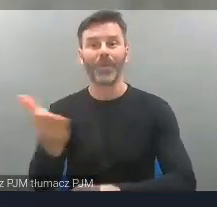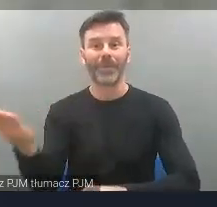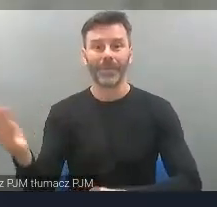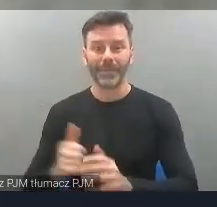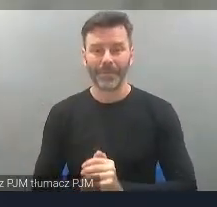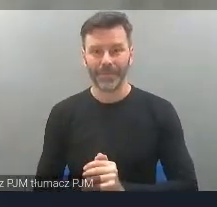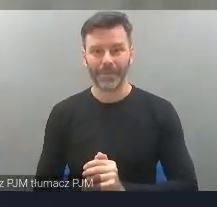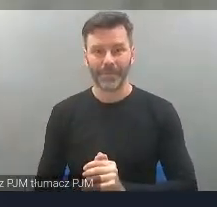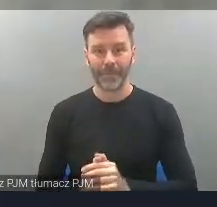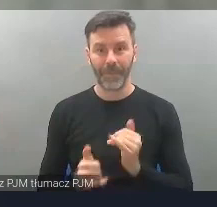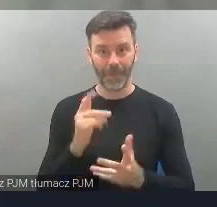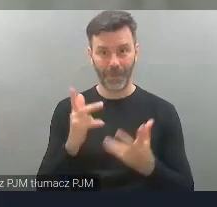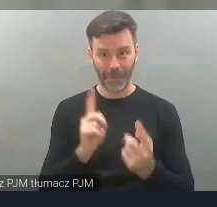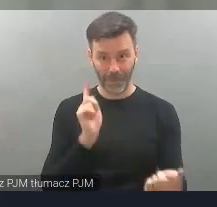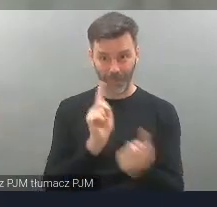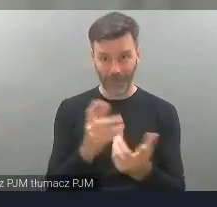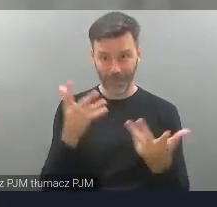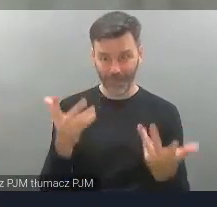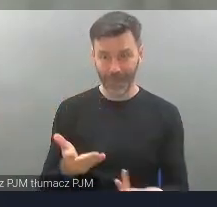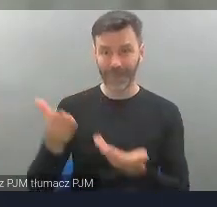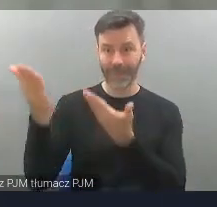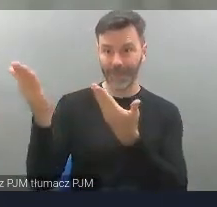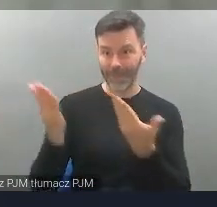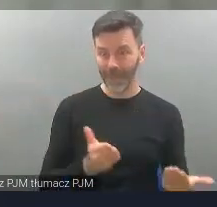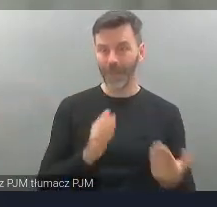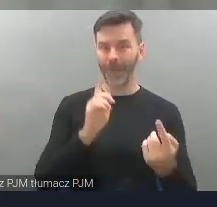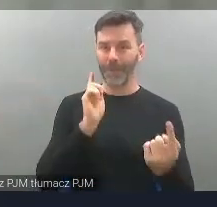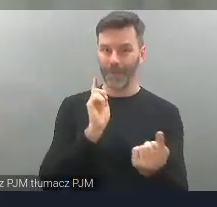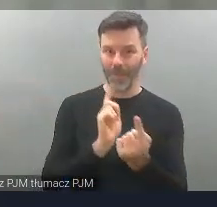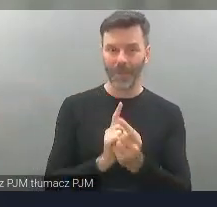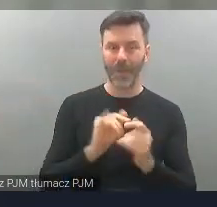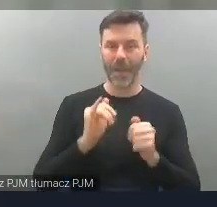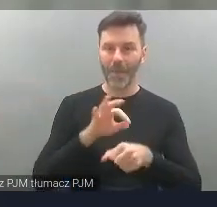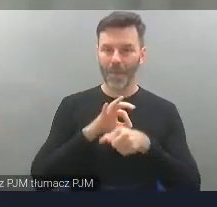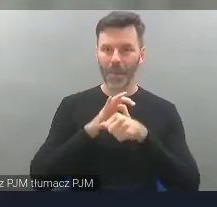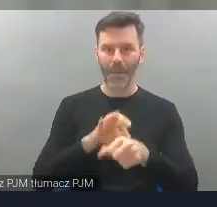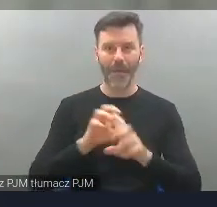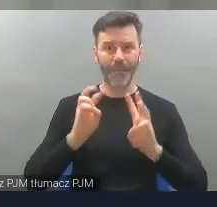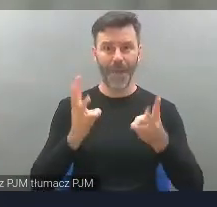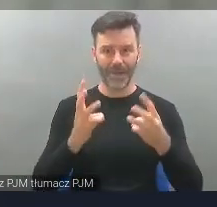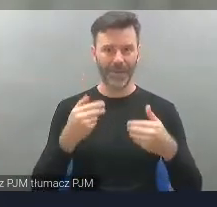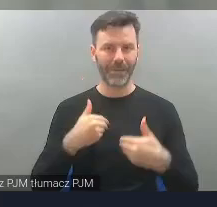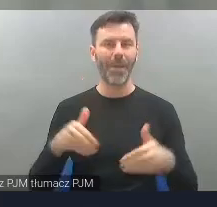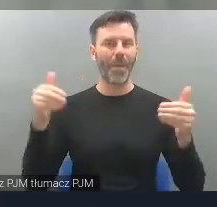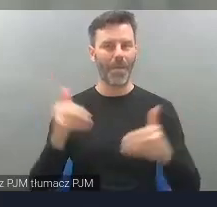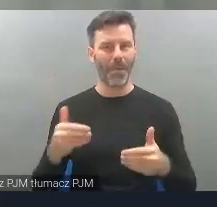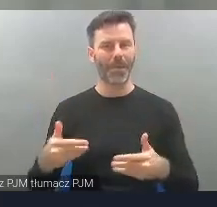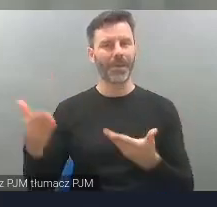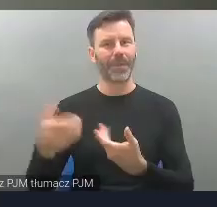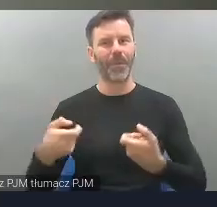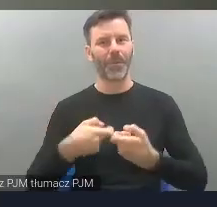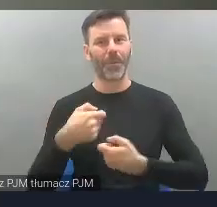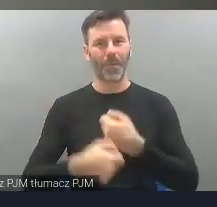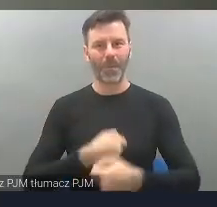więc jakby ktoś chciał mnie spotkać, zaprosić, porozmawiać, poprowadzić jakiś warsztat mogę, to zapraszam do współpracy.